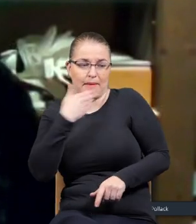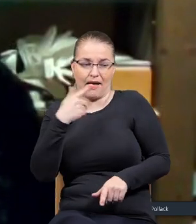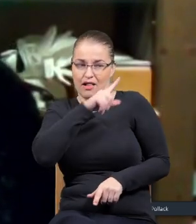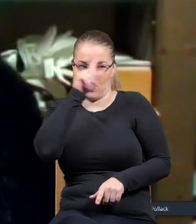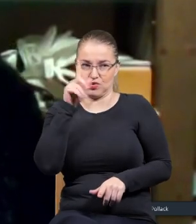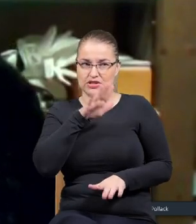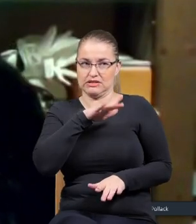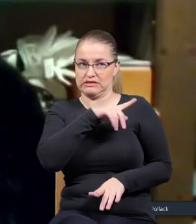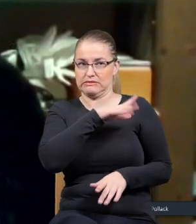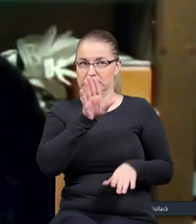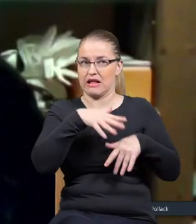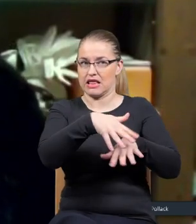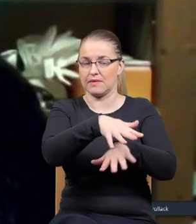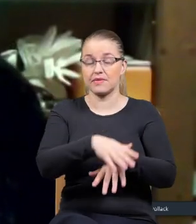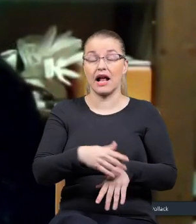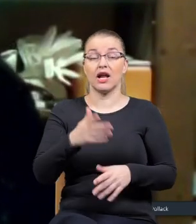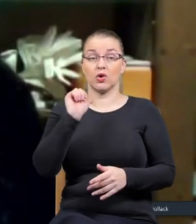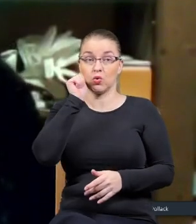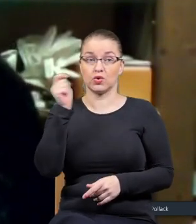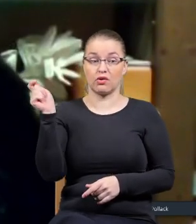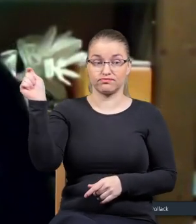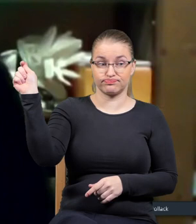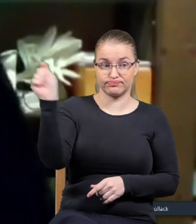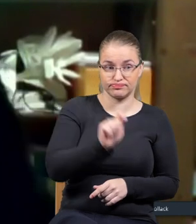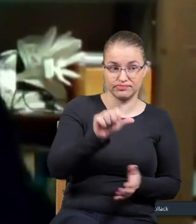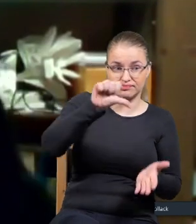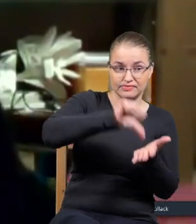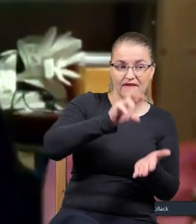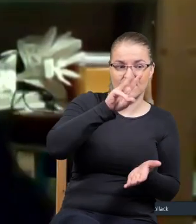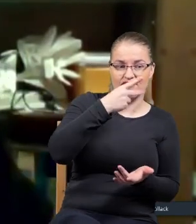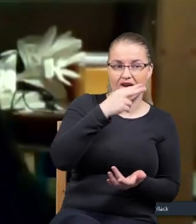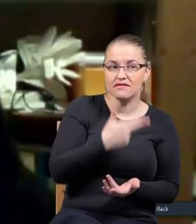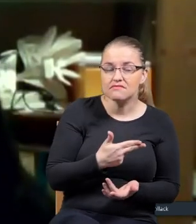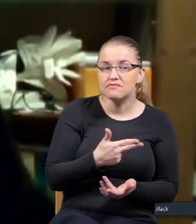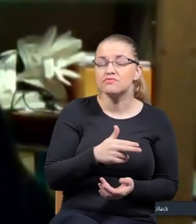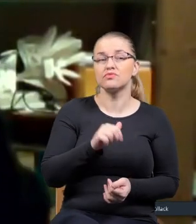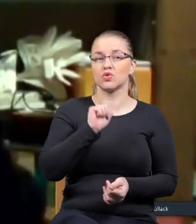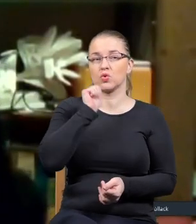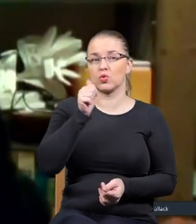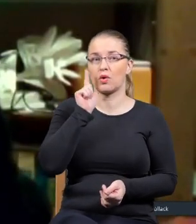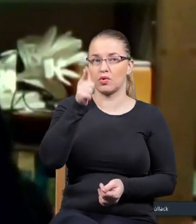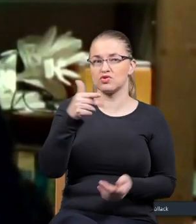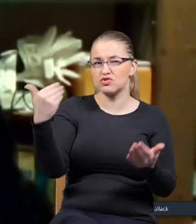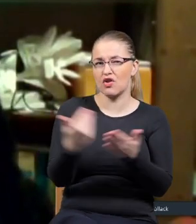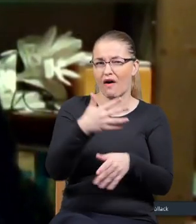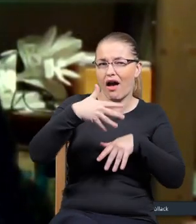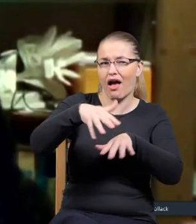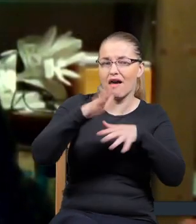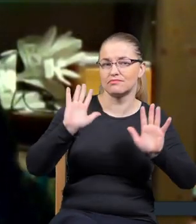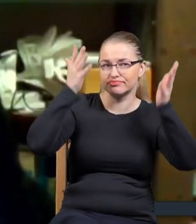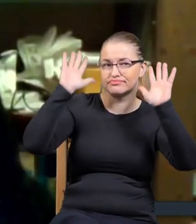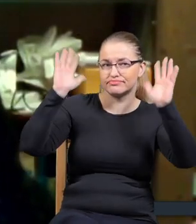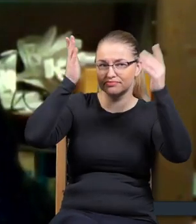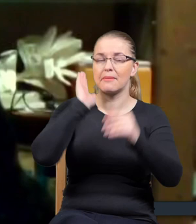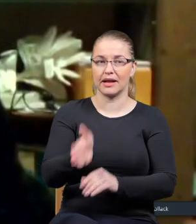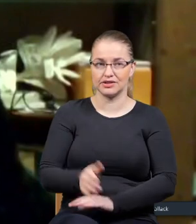prawda? Ale jak jutro pojadę do Wiednia, więc ja wiem, że może jutro będzie znowu jakaś demonstracja,